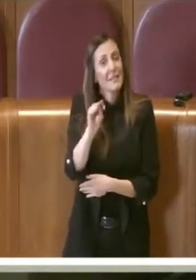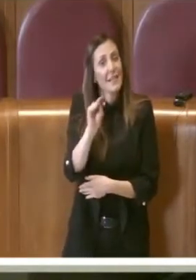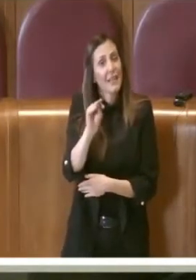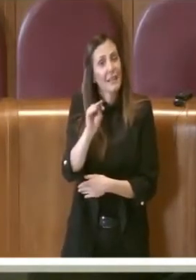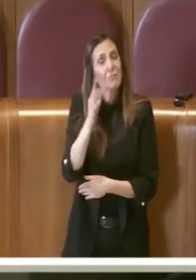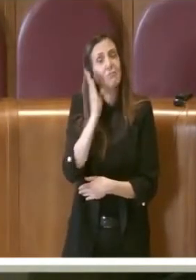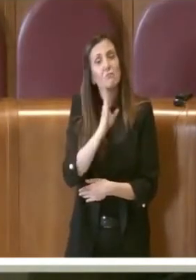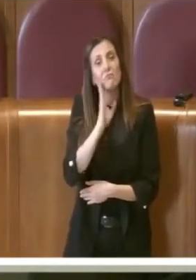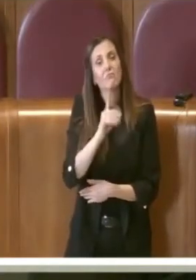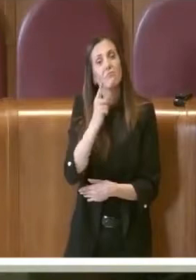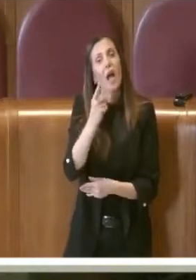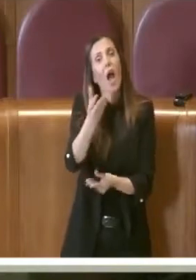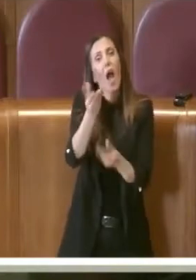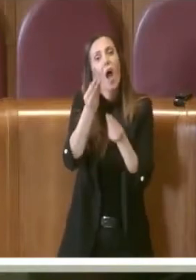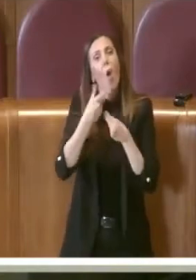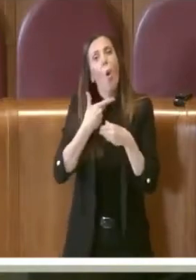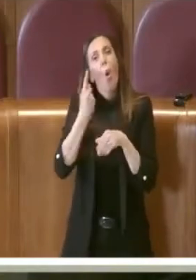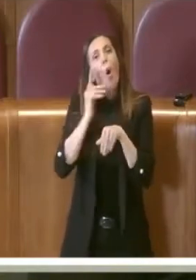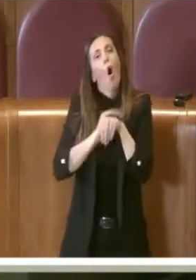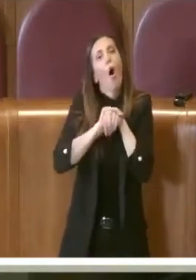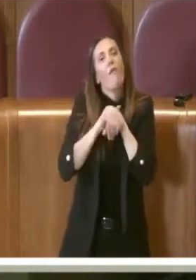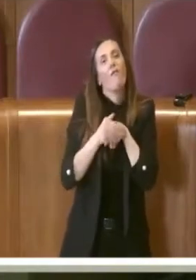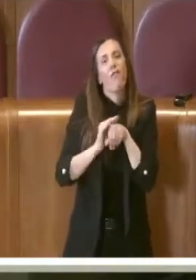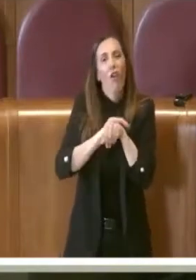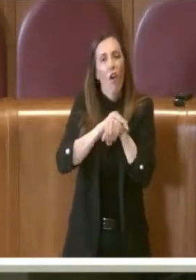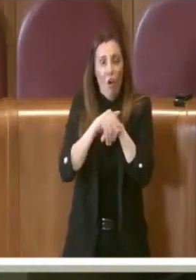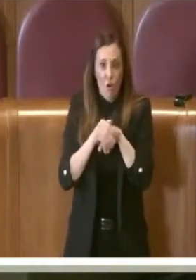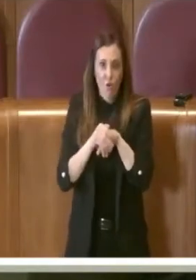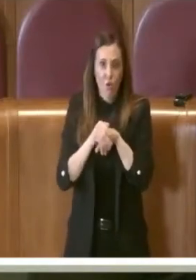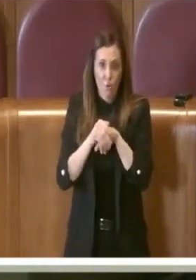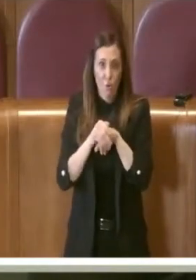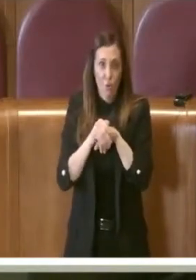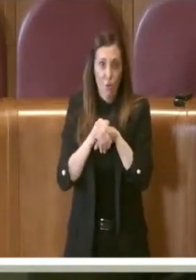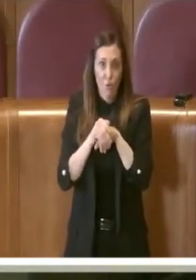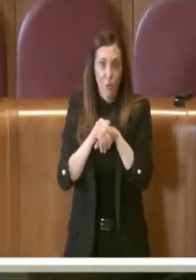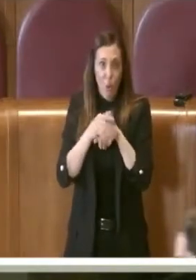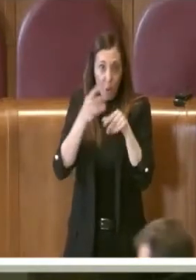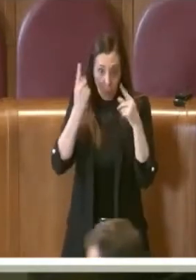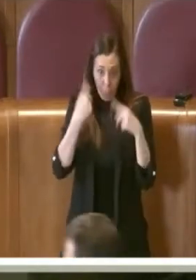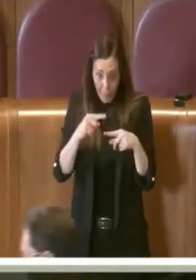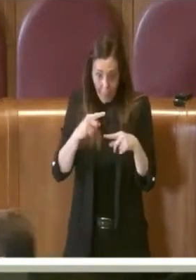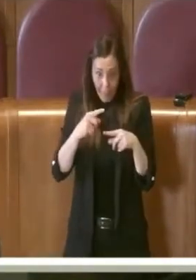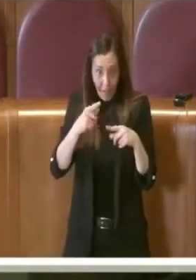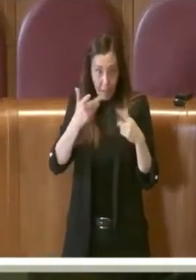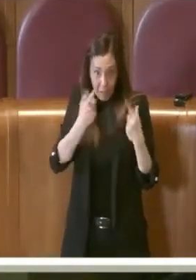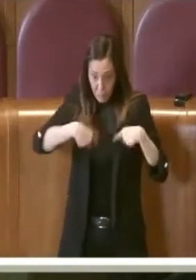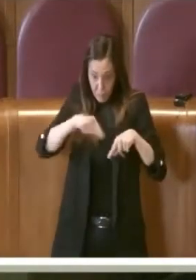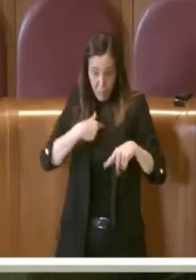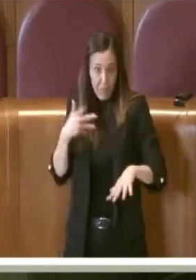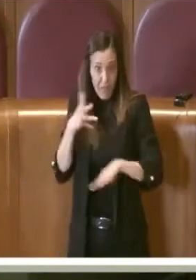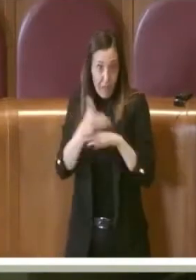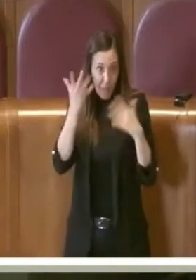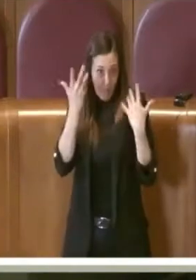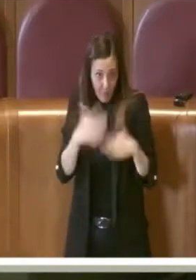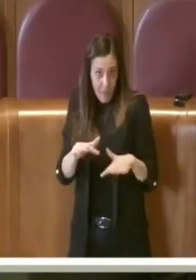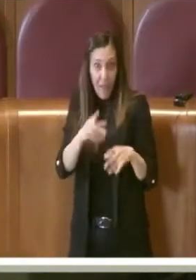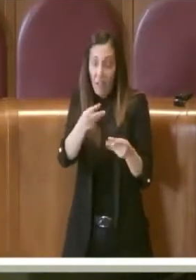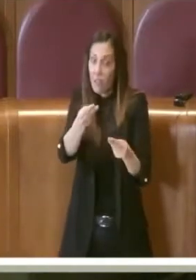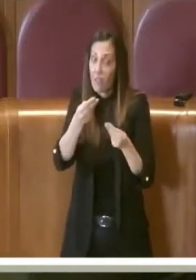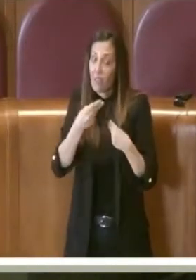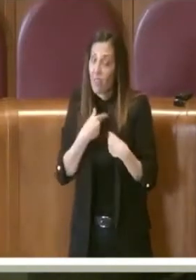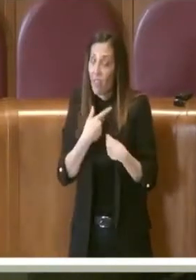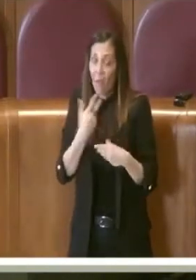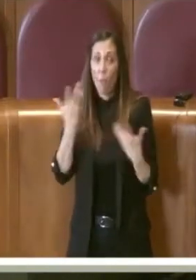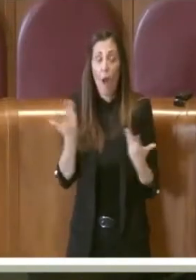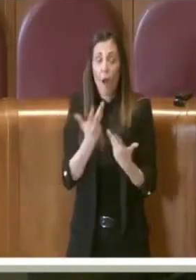parola di rassicurazione in chiusura quando spero vorrà intervenire dopo i nostri interventi per dire che su questi punti lei